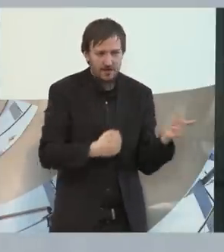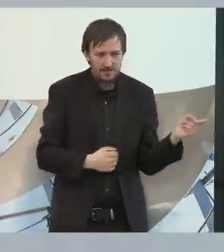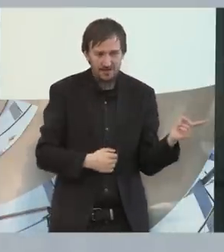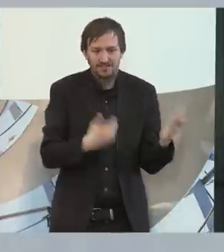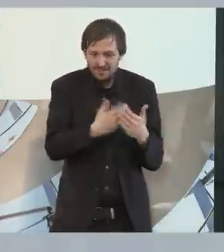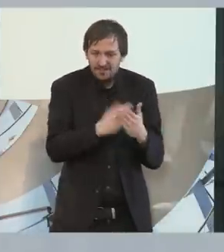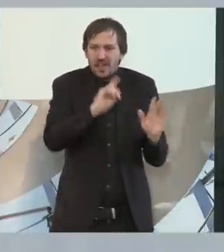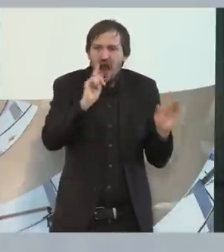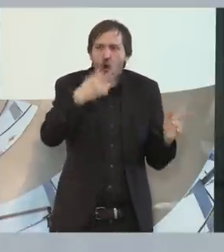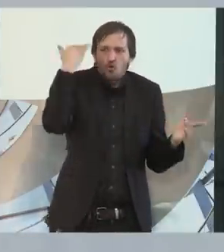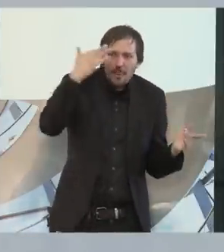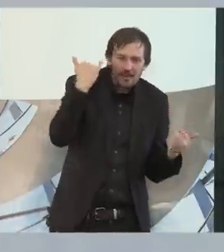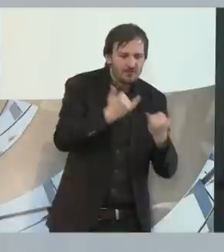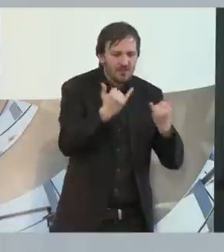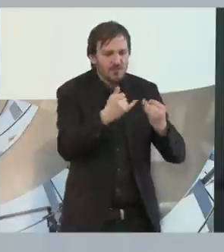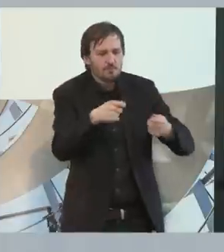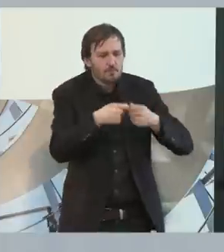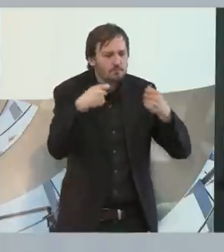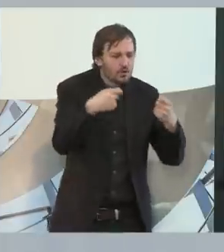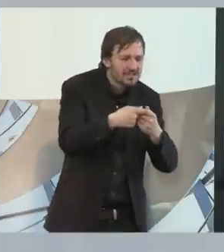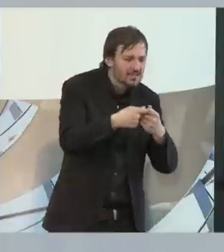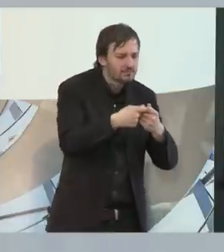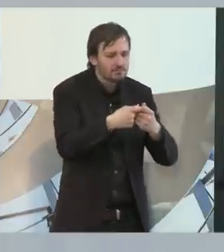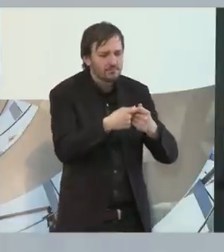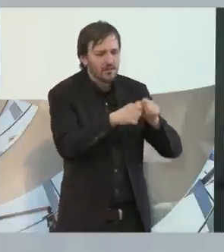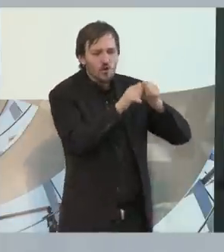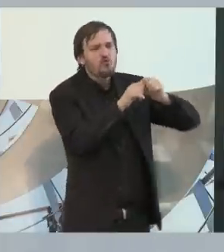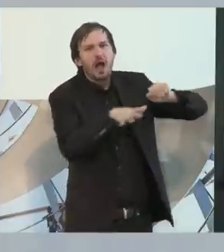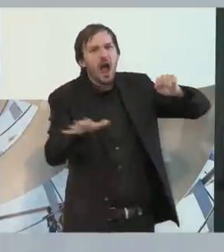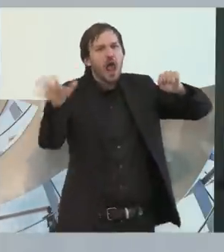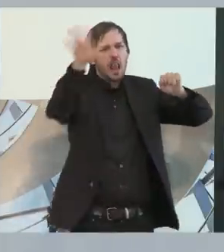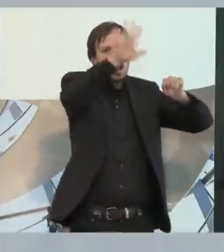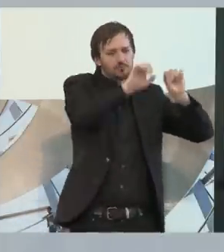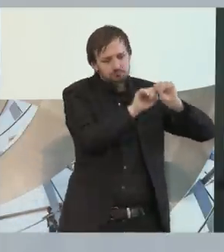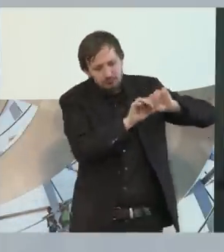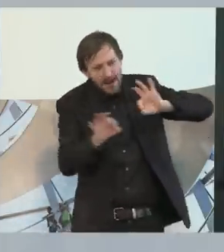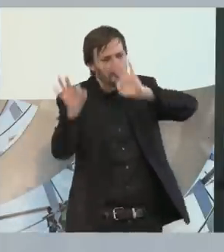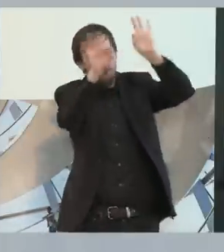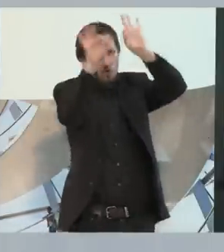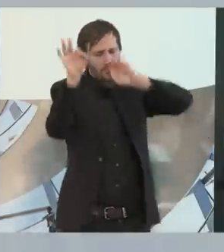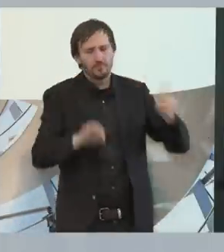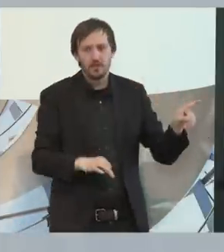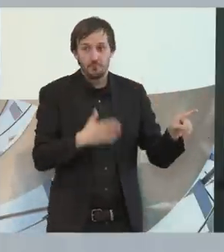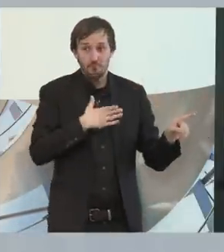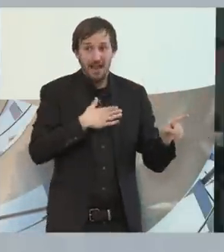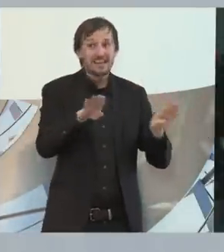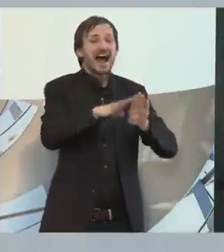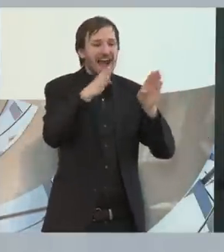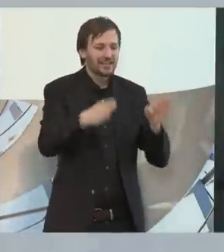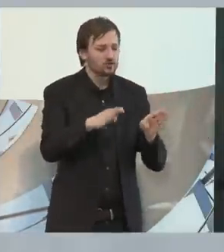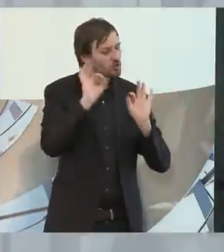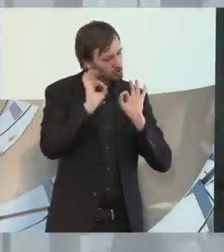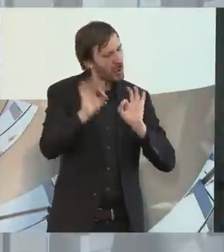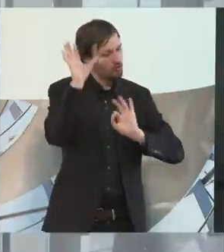überlegt wird, bundesweit als Möglichkeit einzuführen. Wir haben als unsere Einrichtung sehr gute